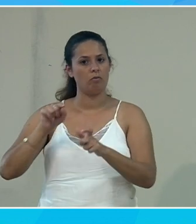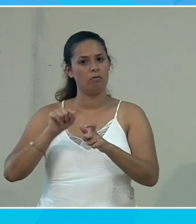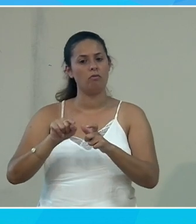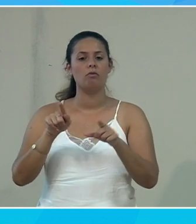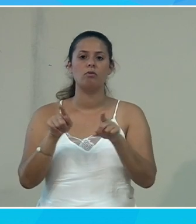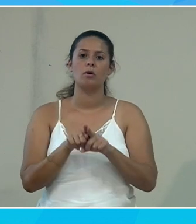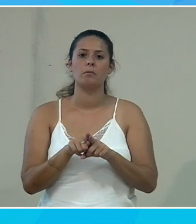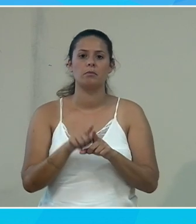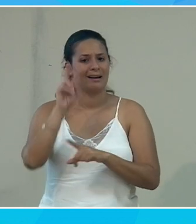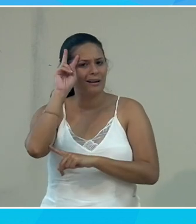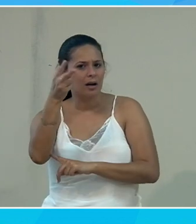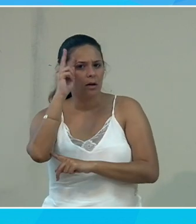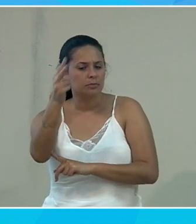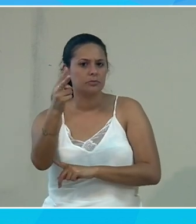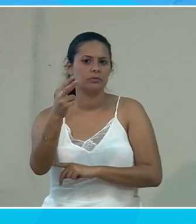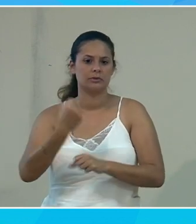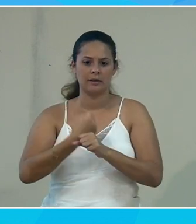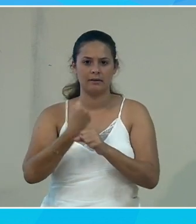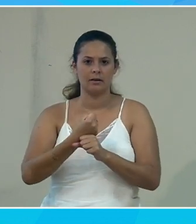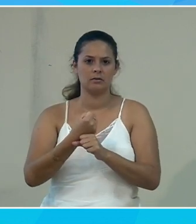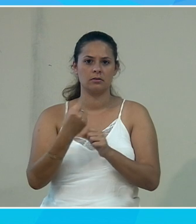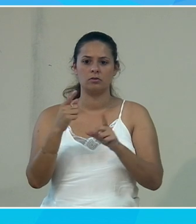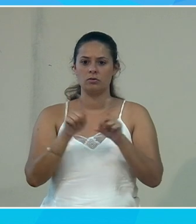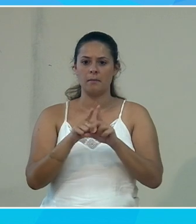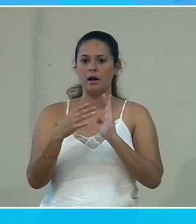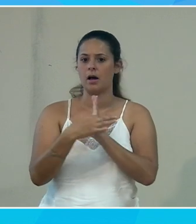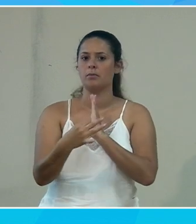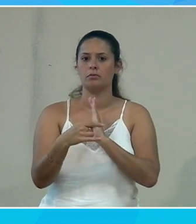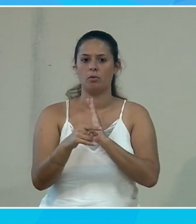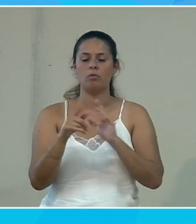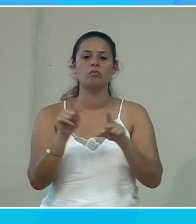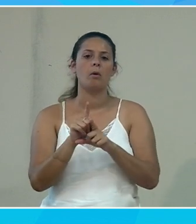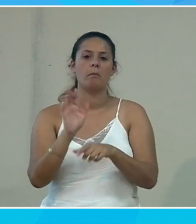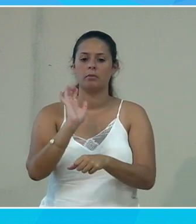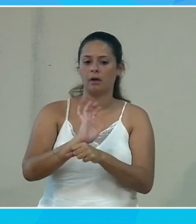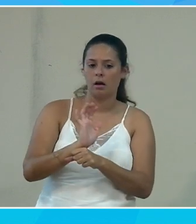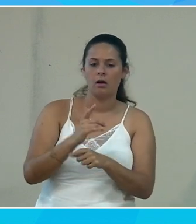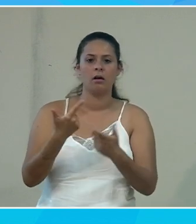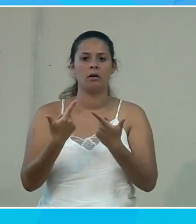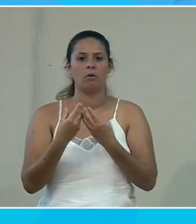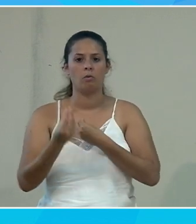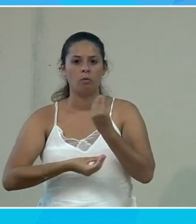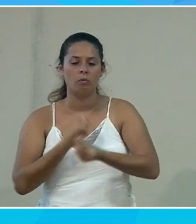on va dire habitués à travailler dans un mode d'abonnement. vous abonnez à la télévision, vous abonnez